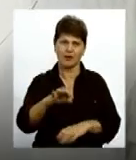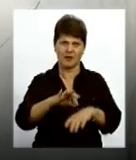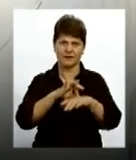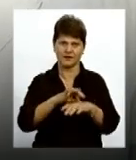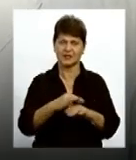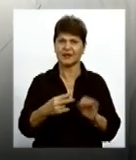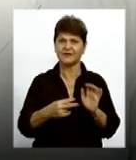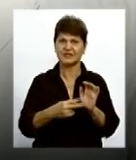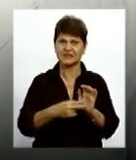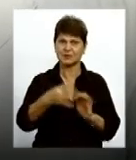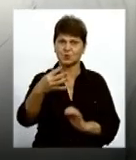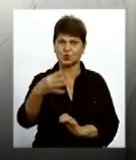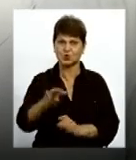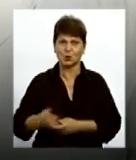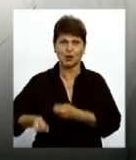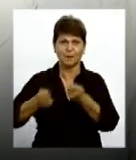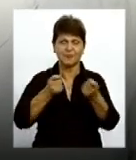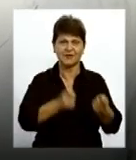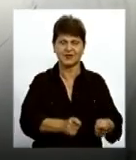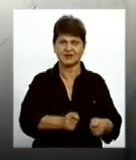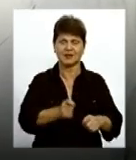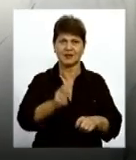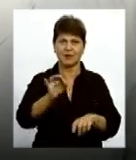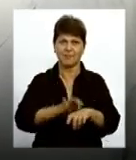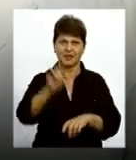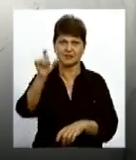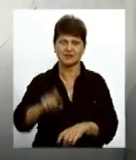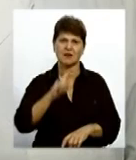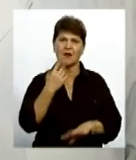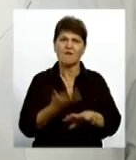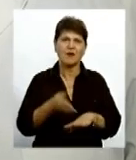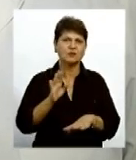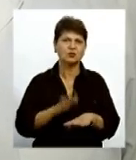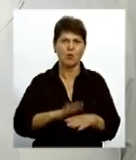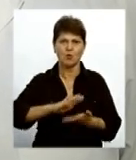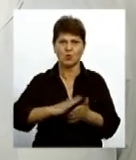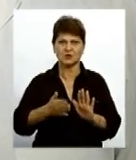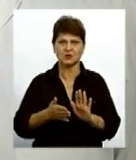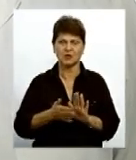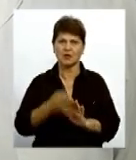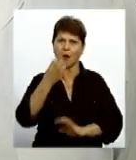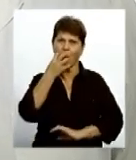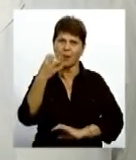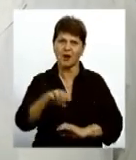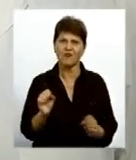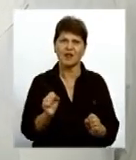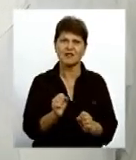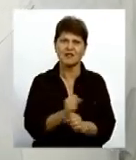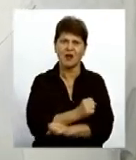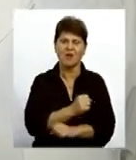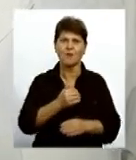доставлений пацієнт в крайважкому стані з опіковою травмою після